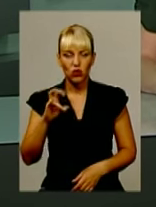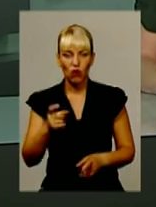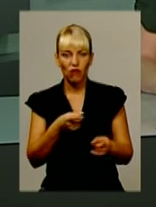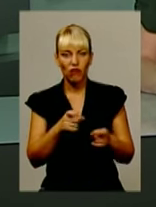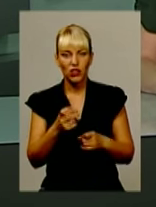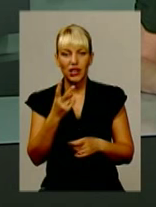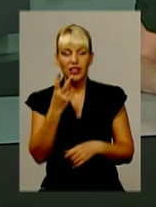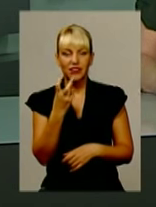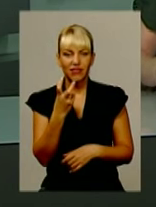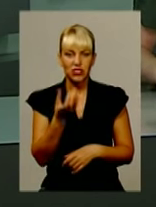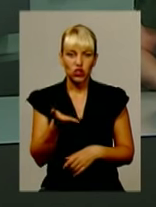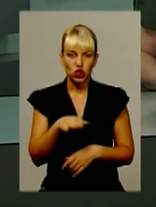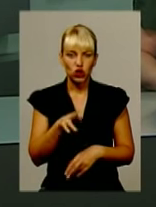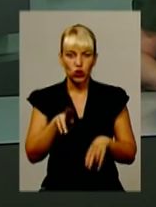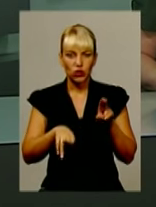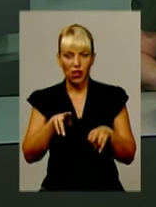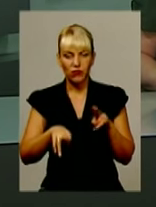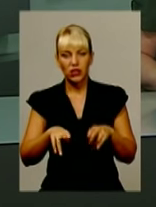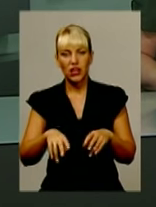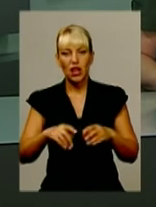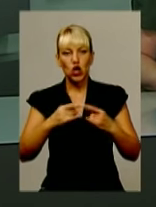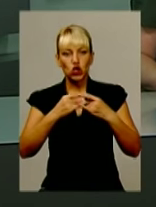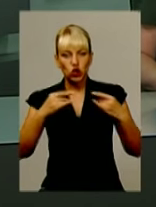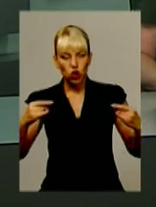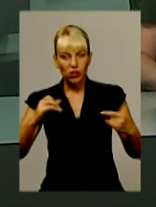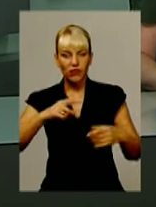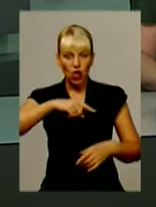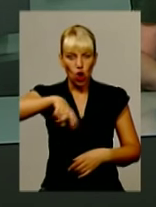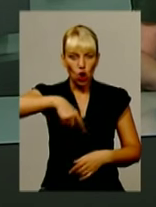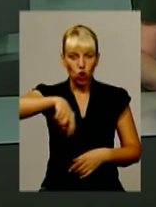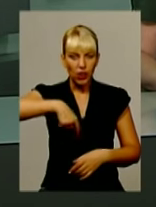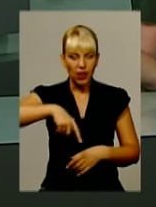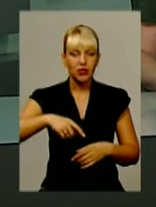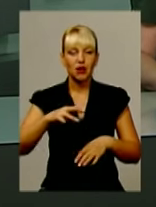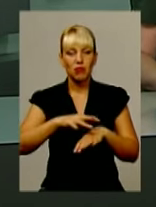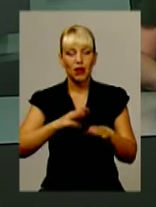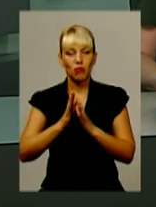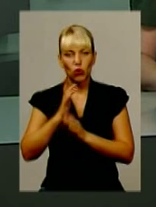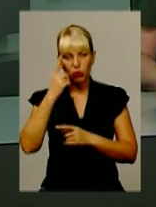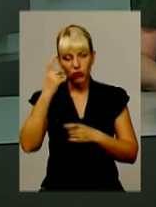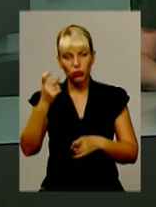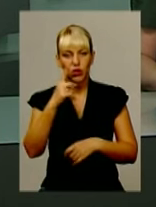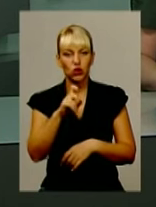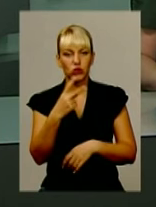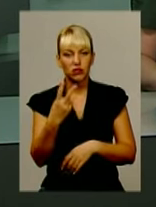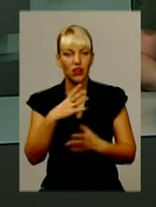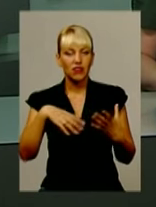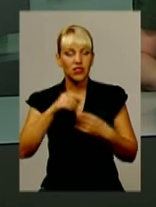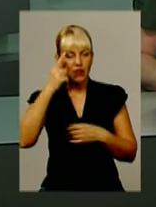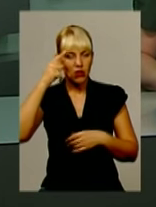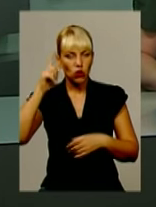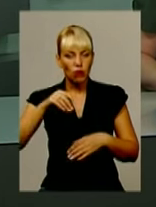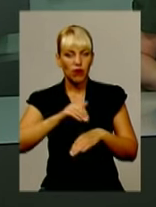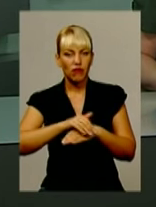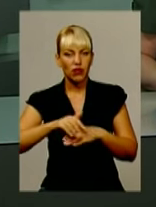дві сотні одноруких бандитів, покерних столів і рулеток. Міліція просить подолян повідомляти на 102 про всі відомі